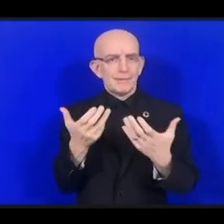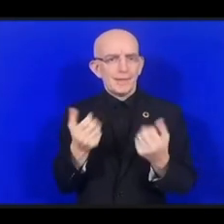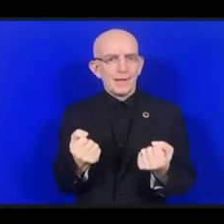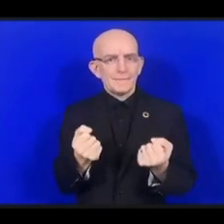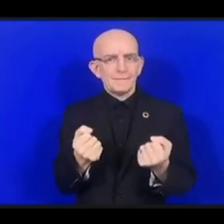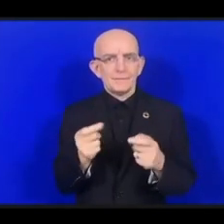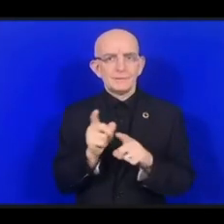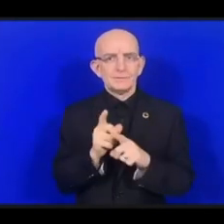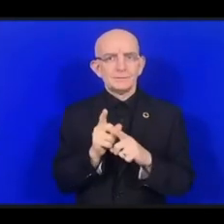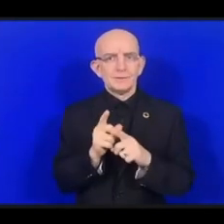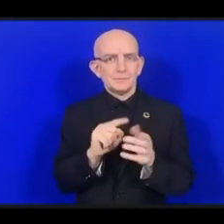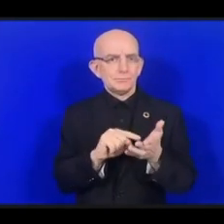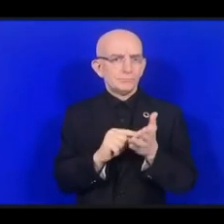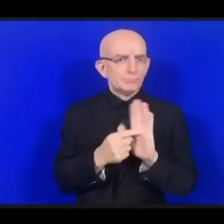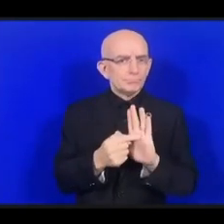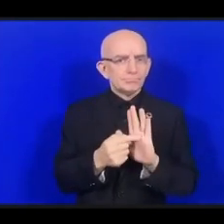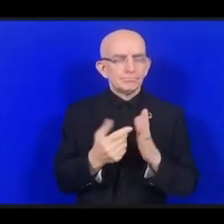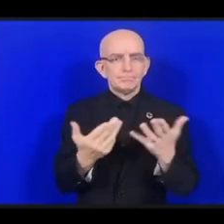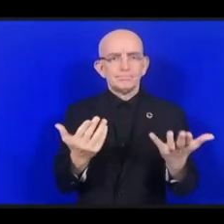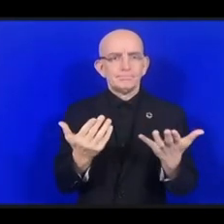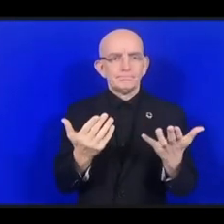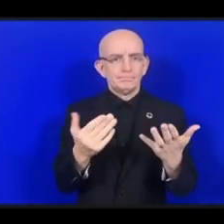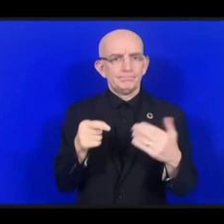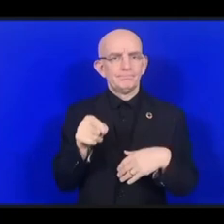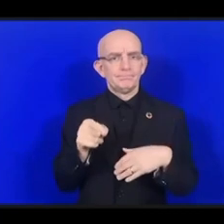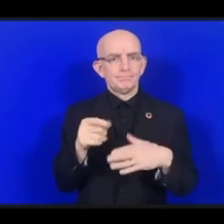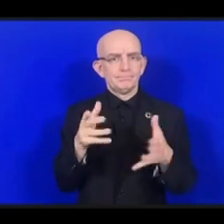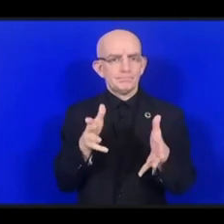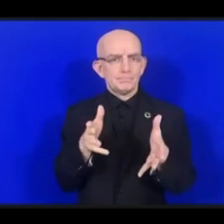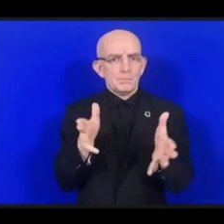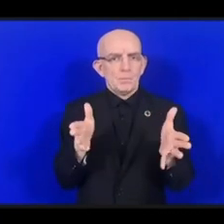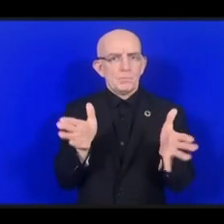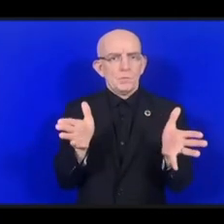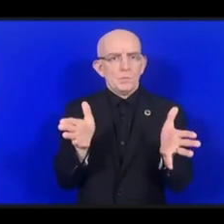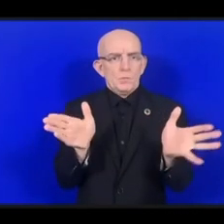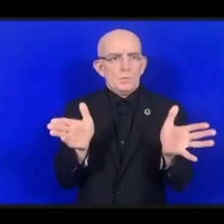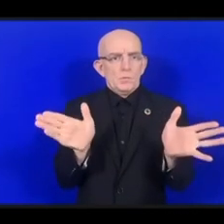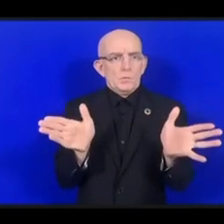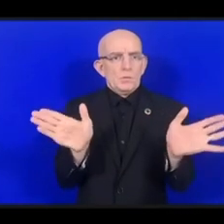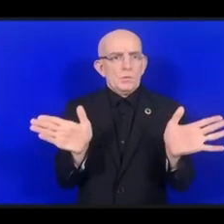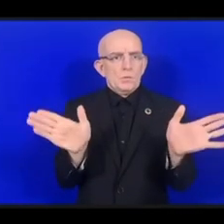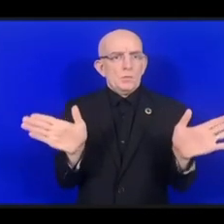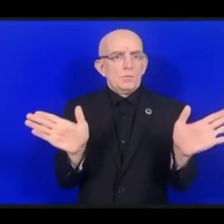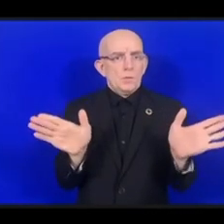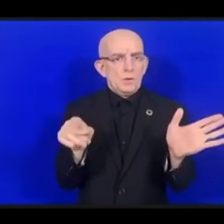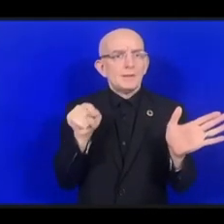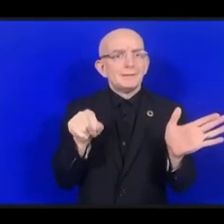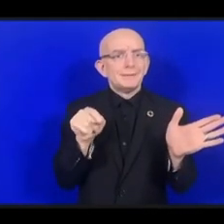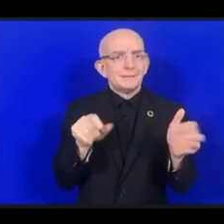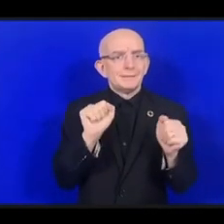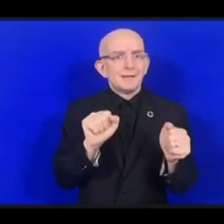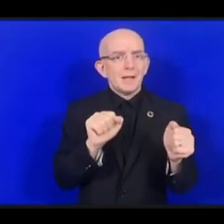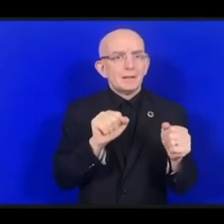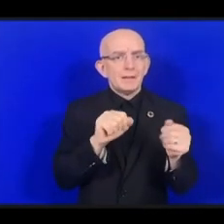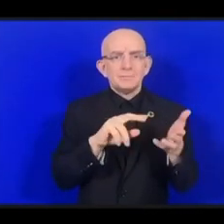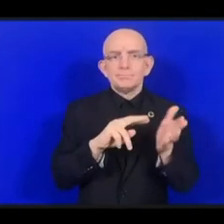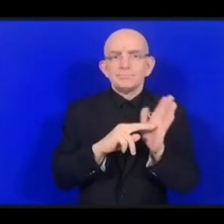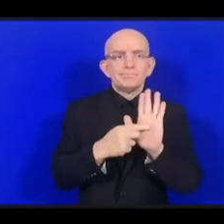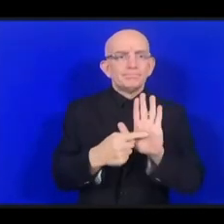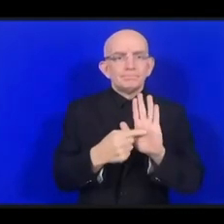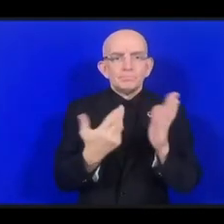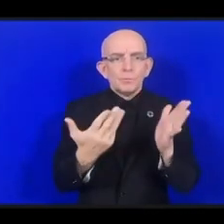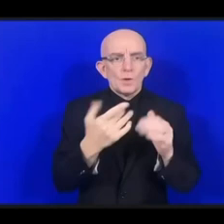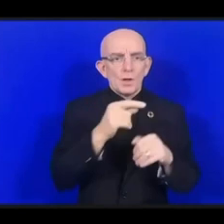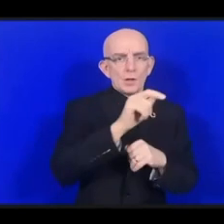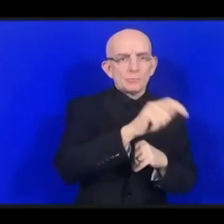чтобы означать более широкие связи между людьми со всего мира. И я надеюсь,